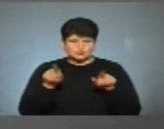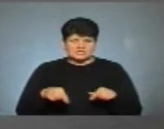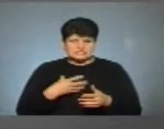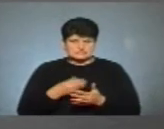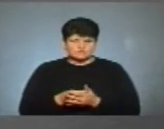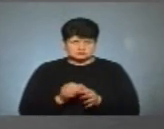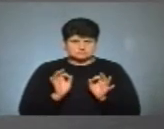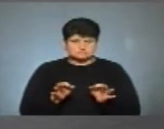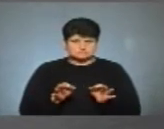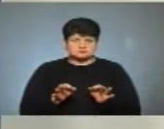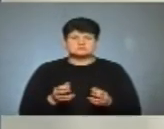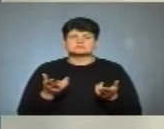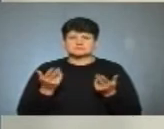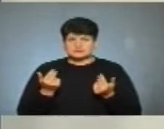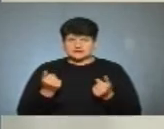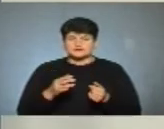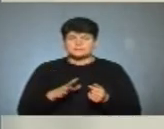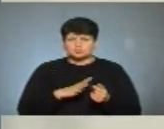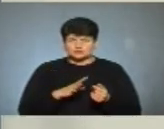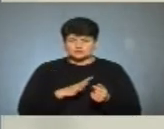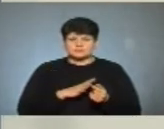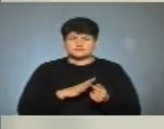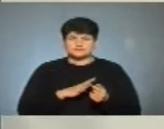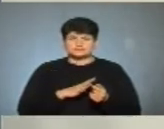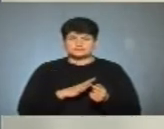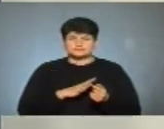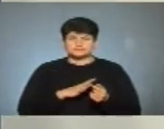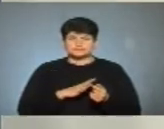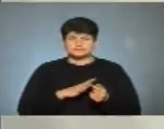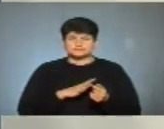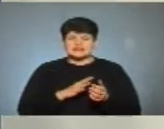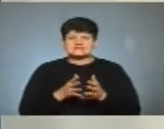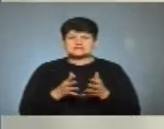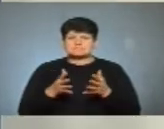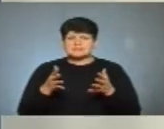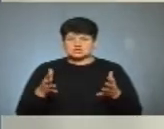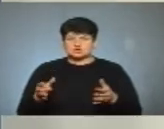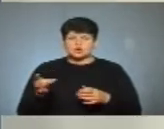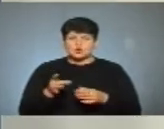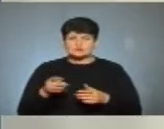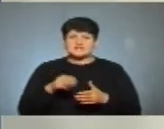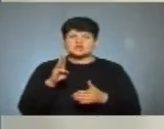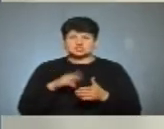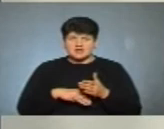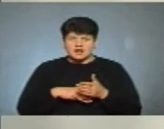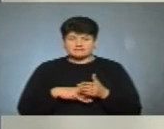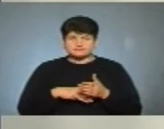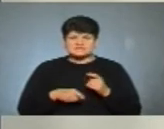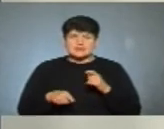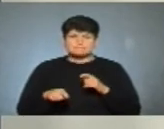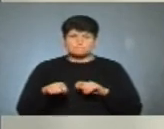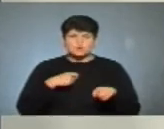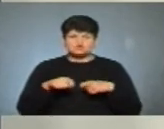Це вірно? Так. Було збільшено розміри штрафів за пошкодження